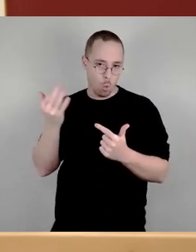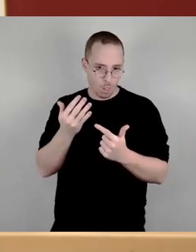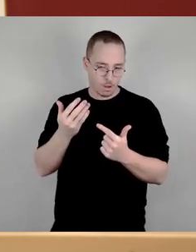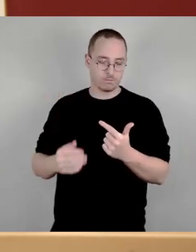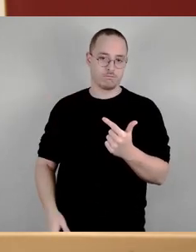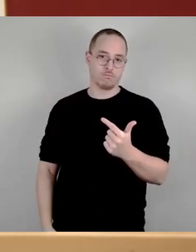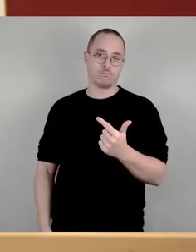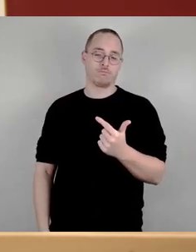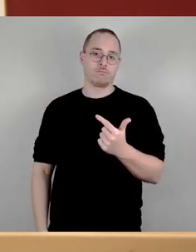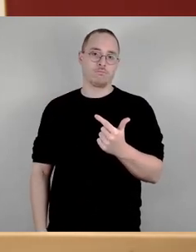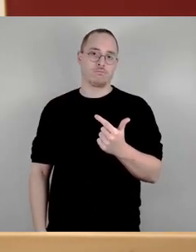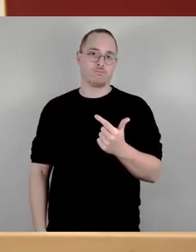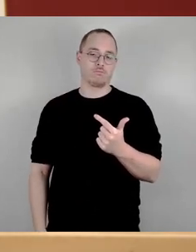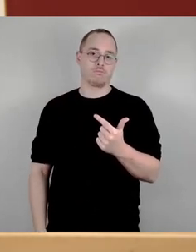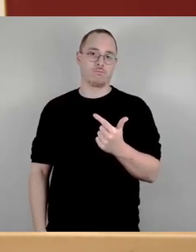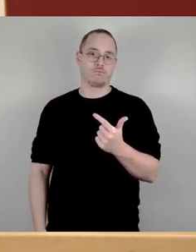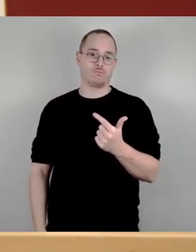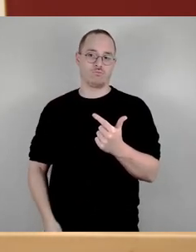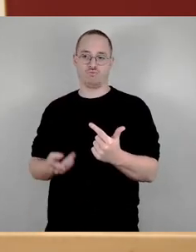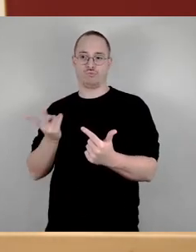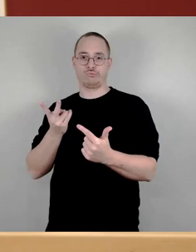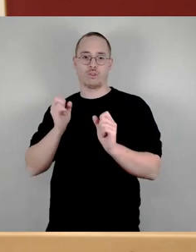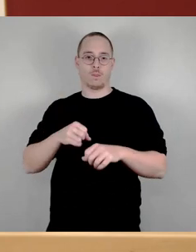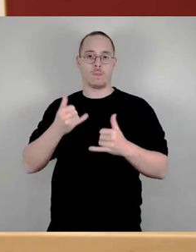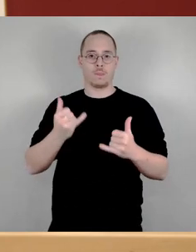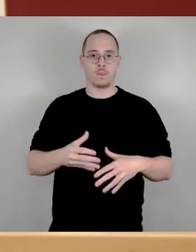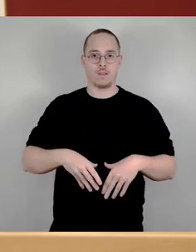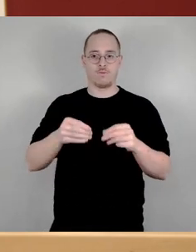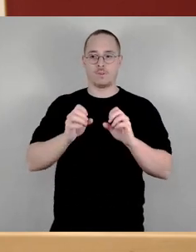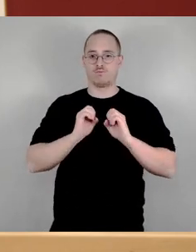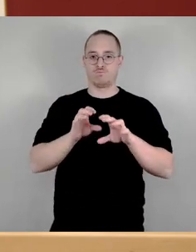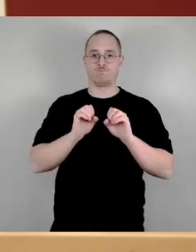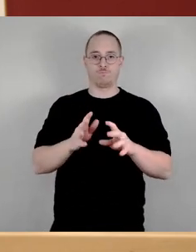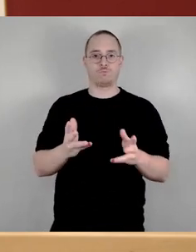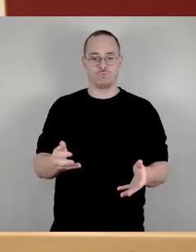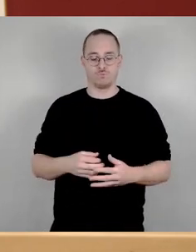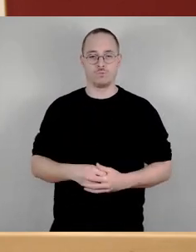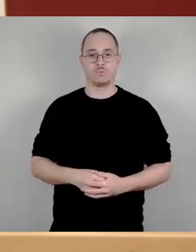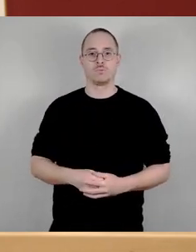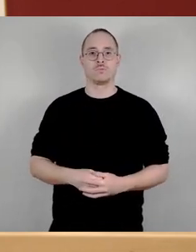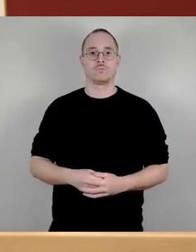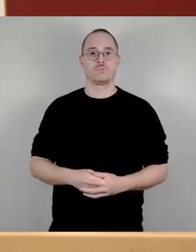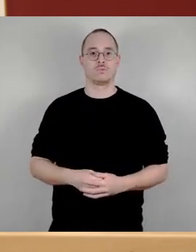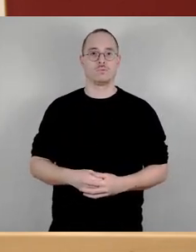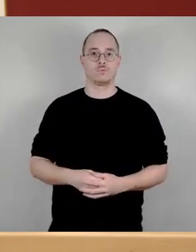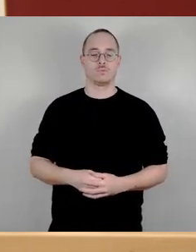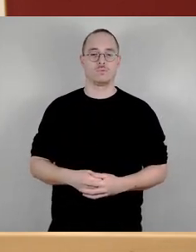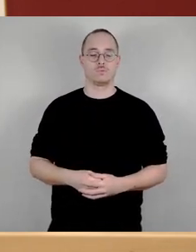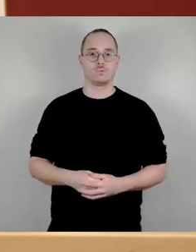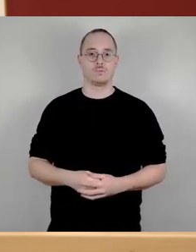Die könnten jeweils jetzt starten, uns die entsprechenden Anträge einzubringen.